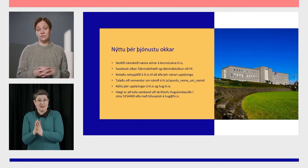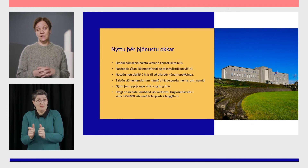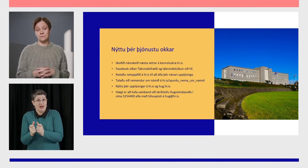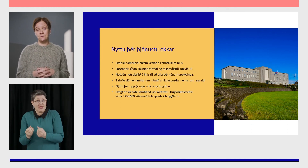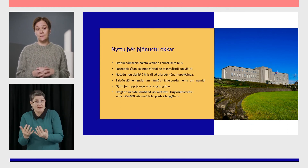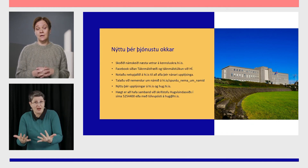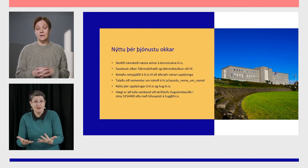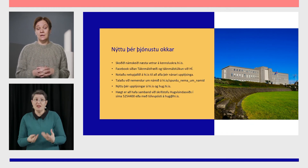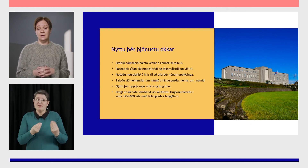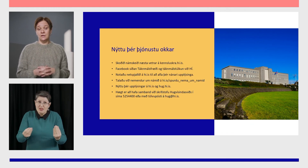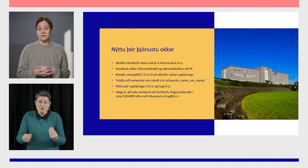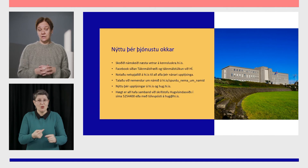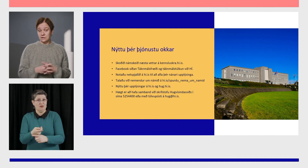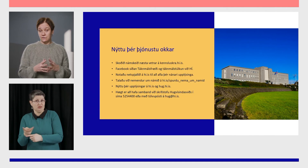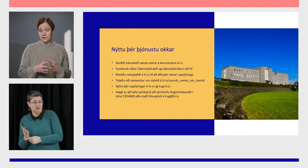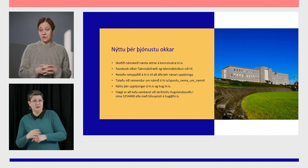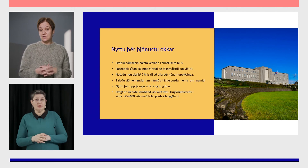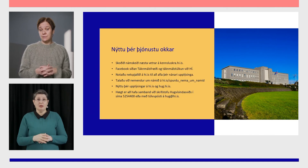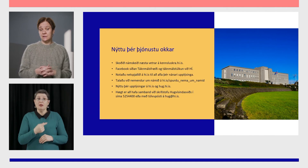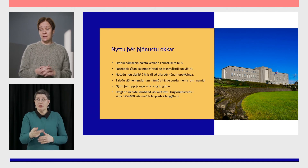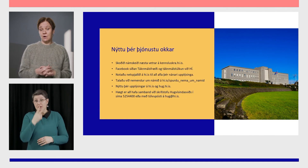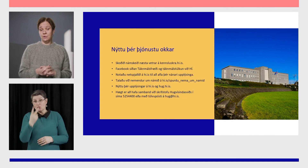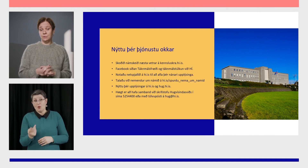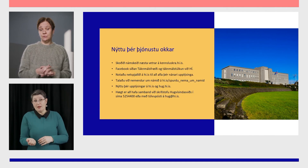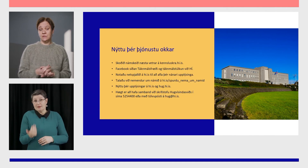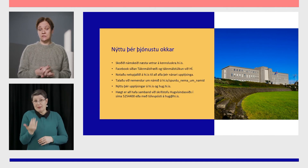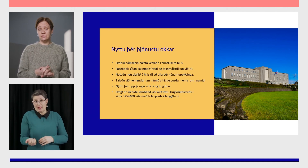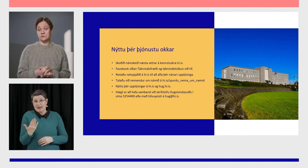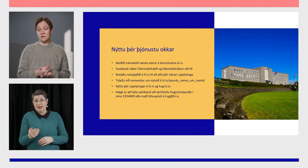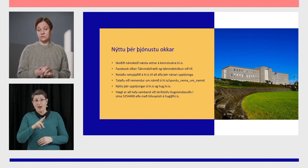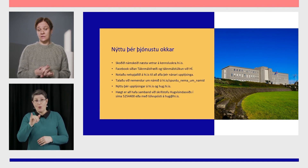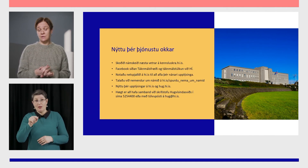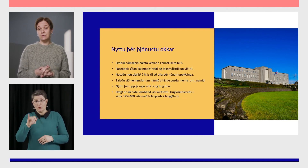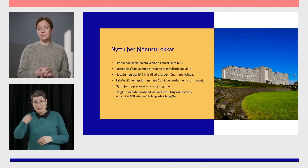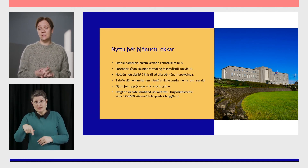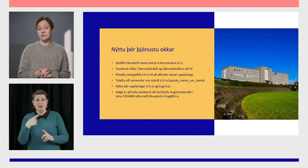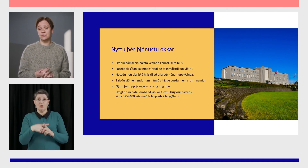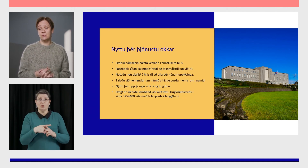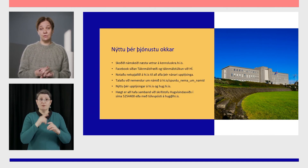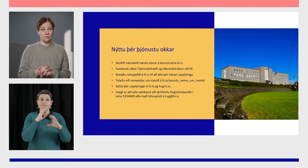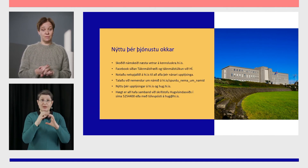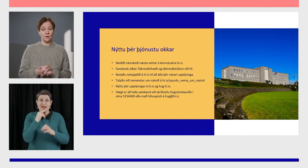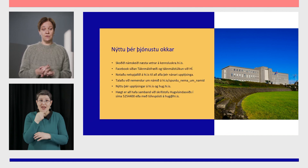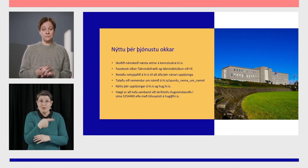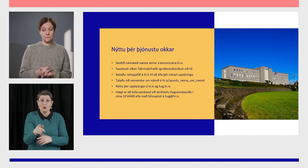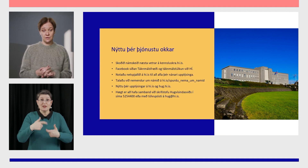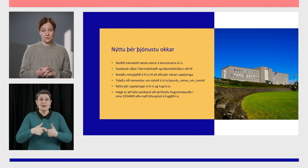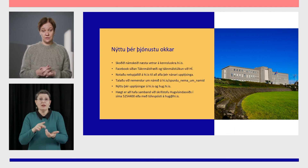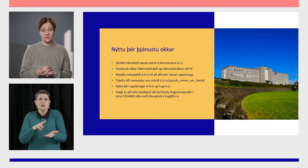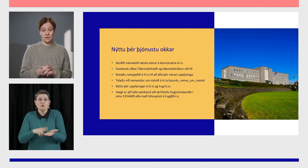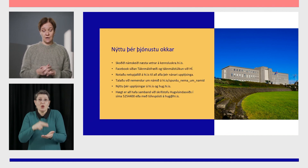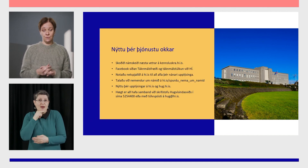viðbyrðu og fleira. Þið geti þið farið á nettspjallið á H.I.is og tala svo við nefnendur hér á spurðunem um námið.